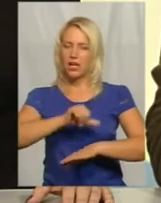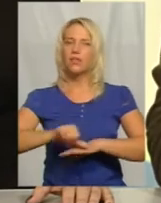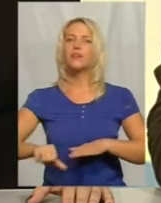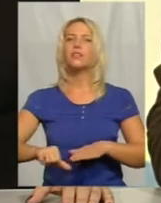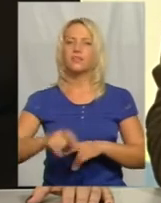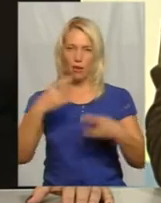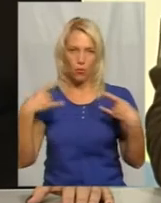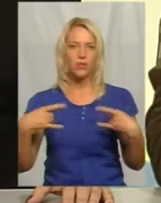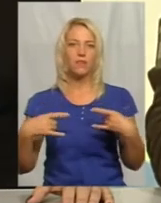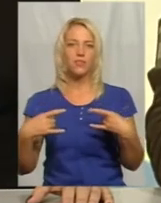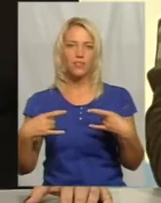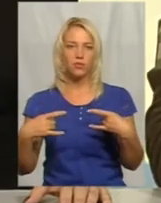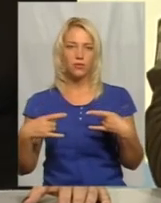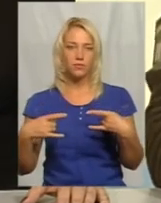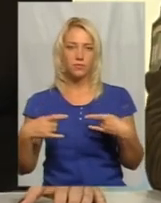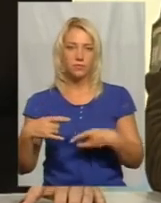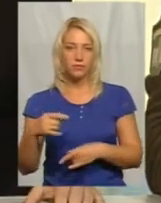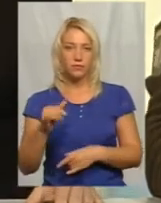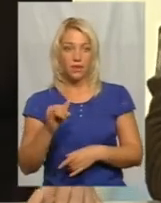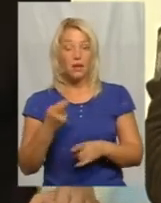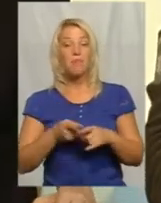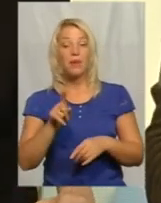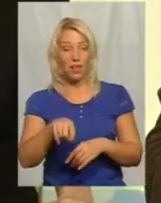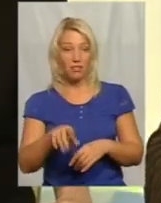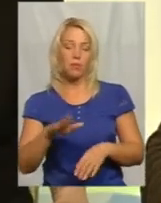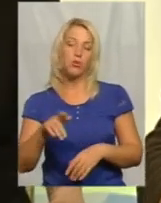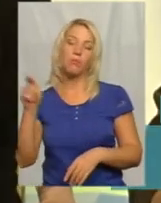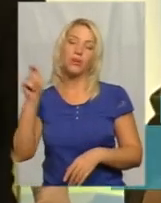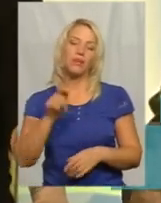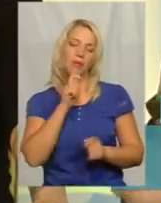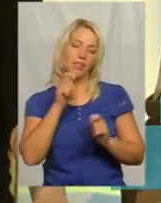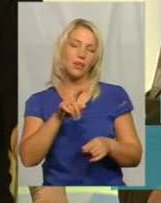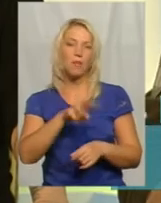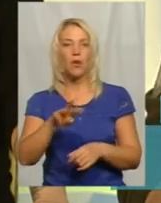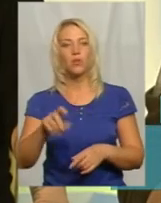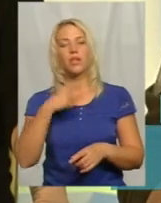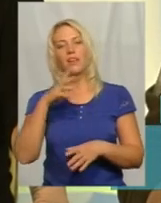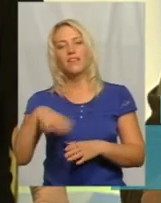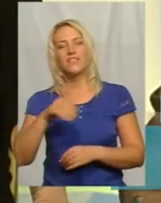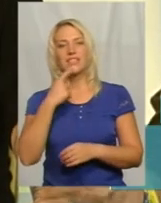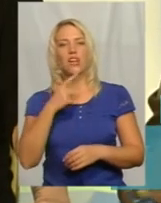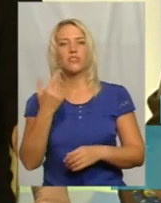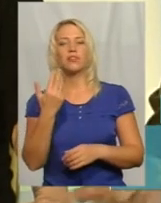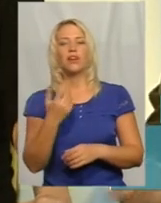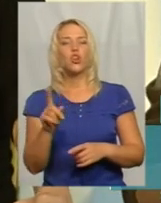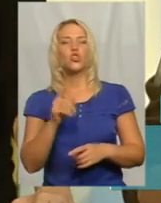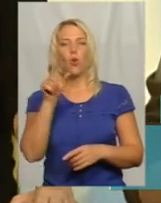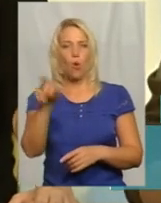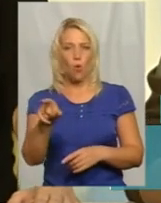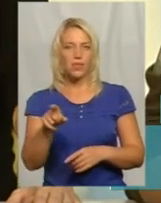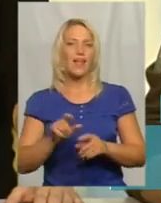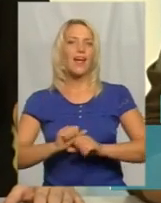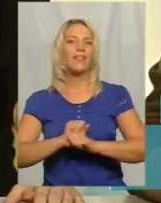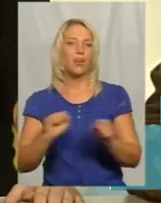по телевидению. І при цьому потім приїхати, подарити мільйон, і все скажуть, що він герой. Зрозуміло. Мене противно